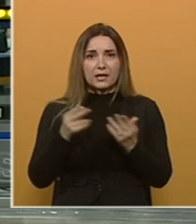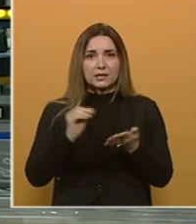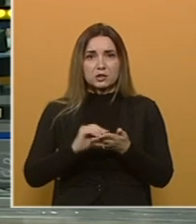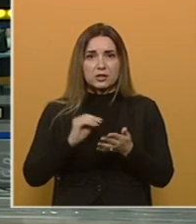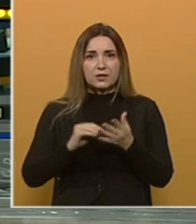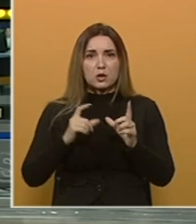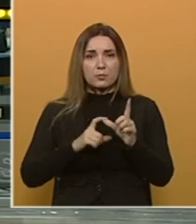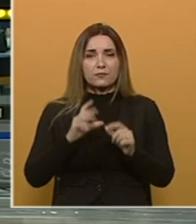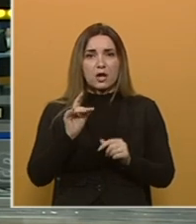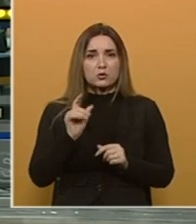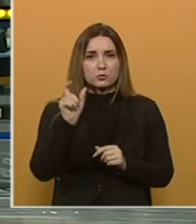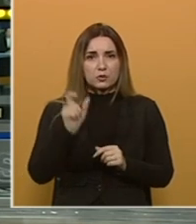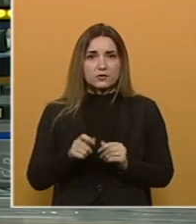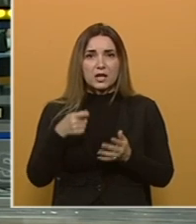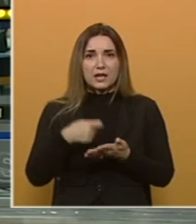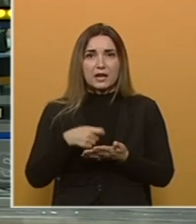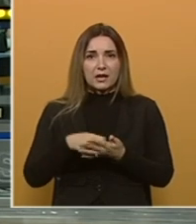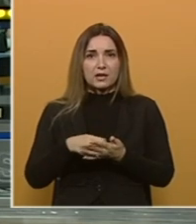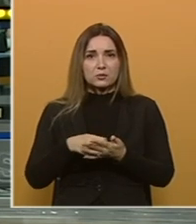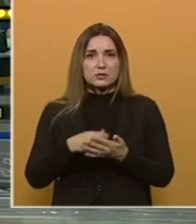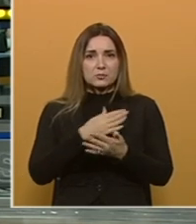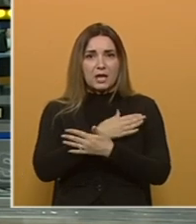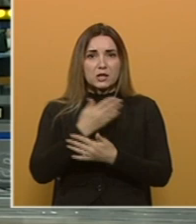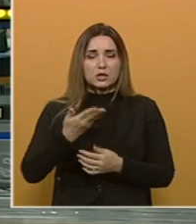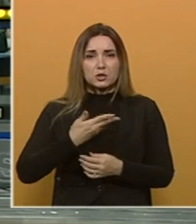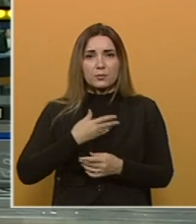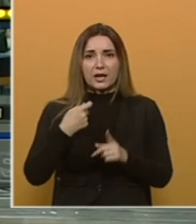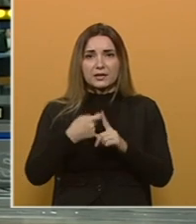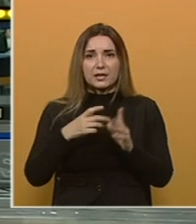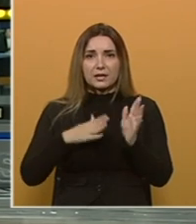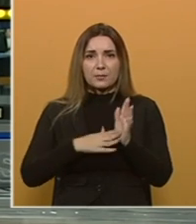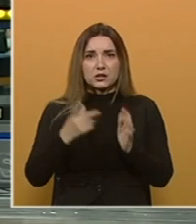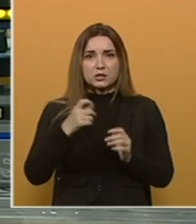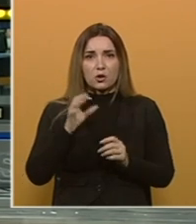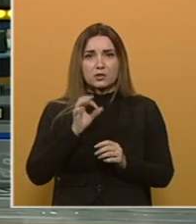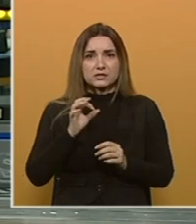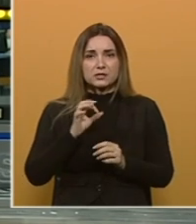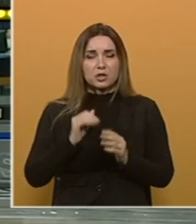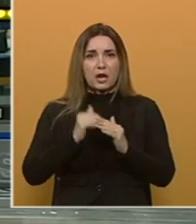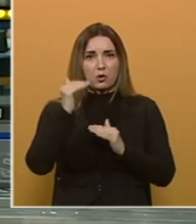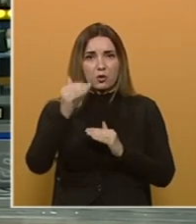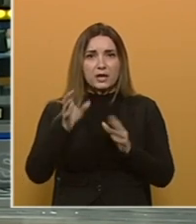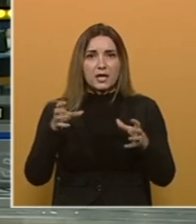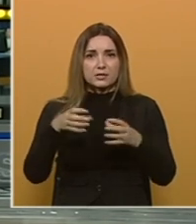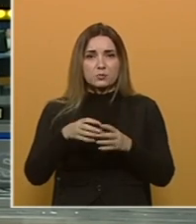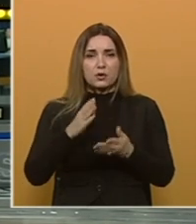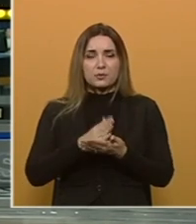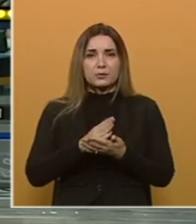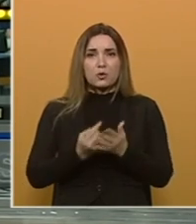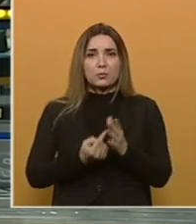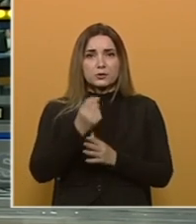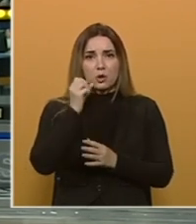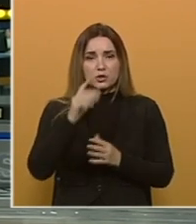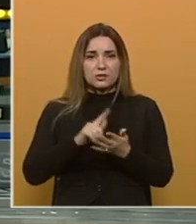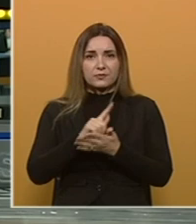je književnik Ljubivoj Ršumović. Nagradu Zmijanče dobila je Katarina Malčić iz Osječanja Gornjih. Zbor je održan usprko s